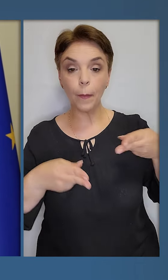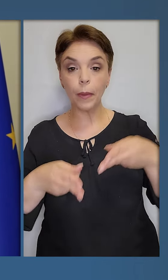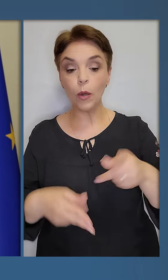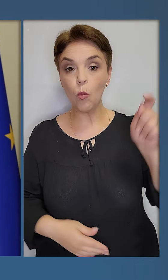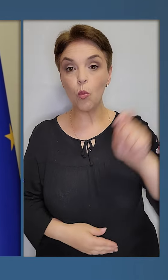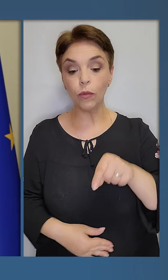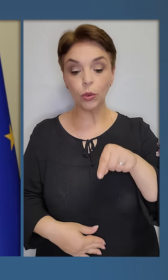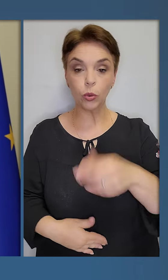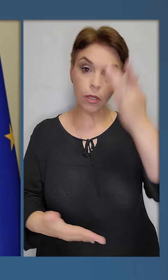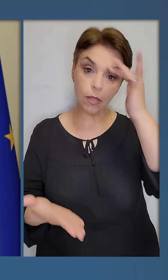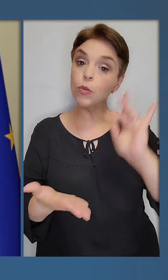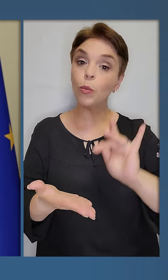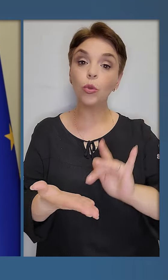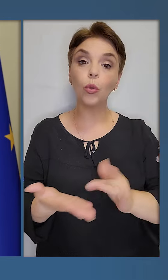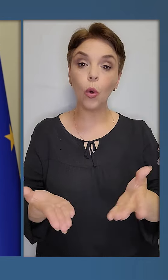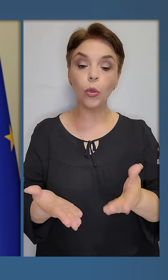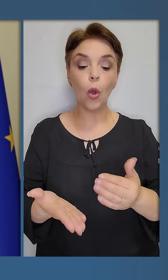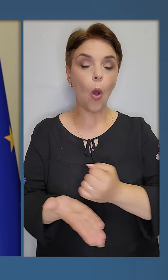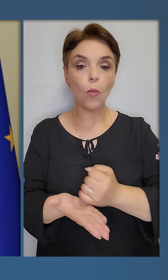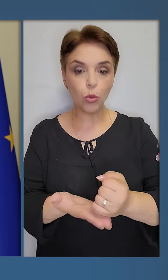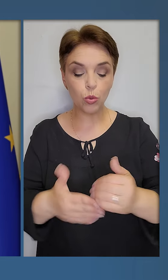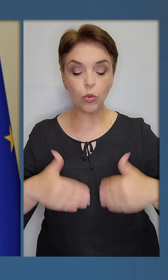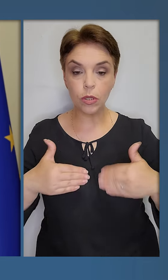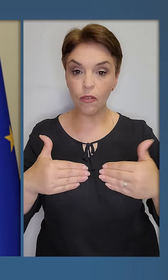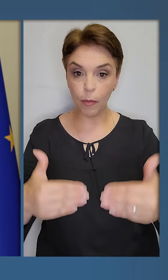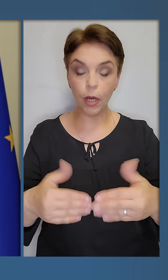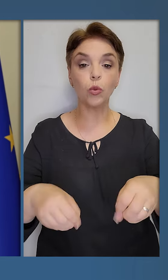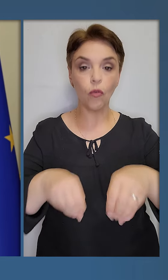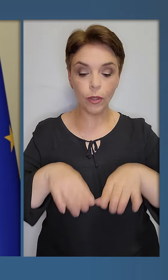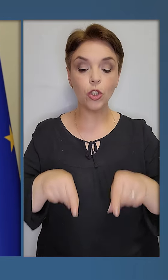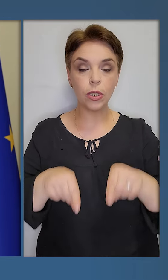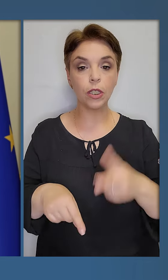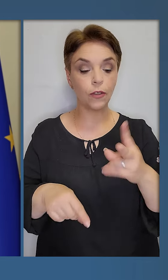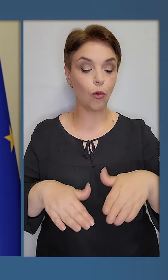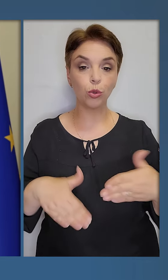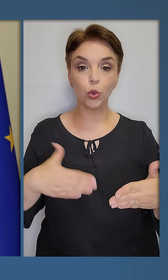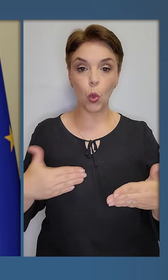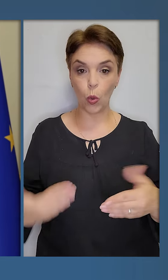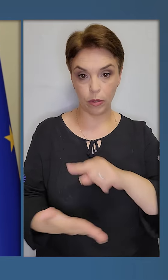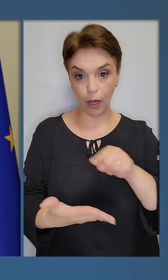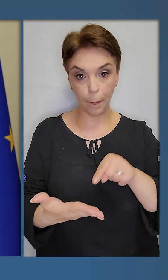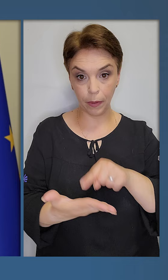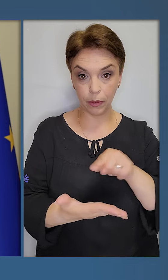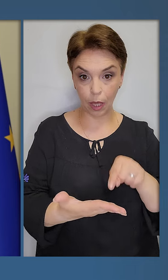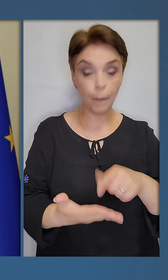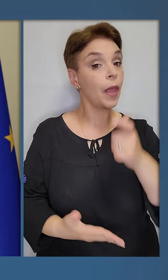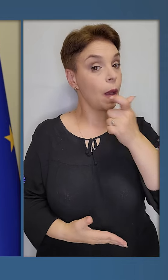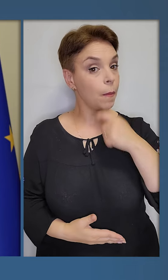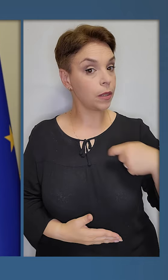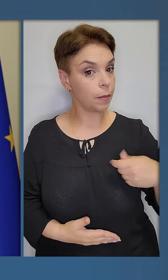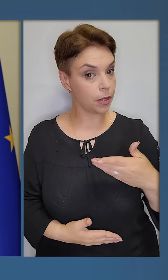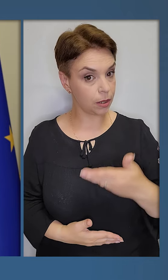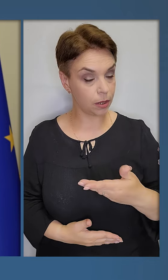сюди з метою просунутися вперед у вирішенні цих двосторонніх питань. Пан